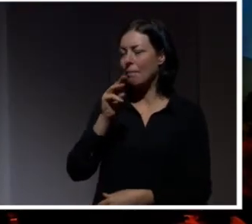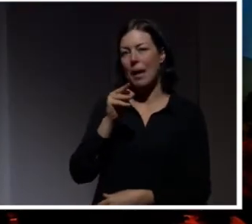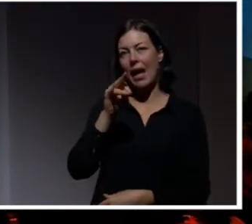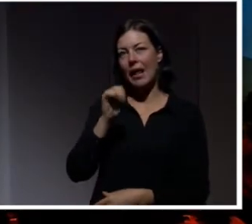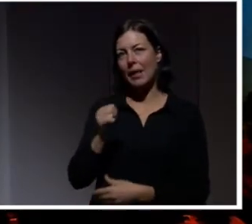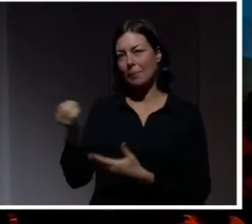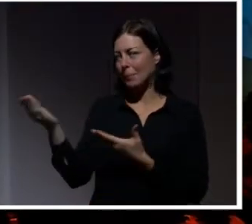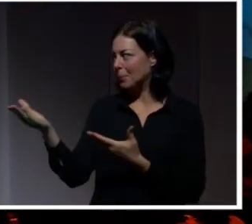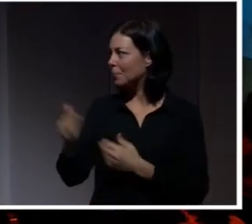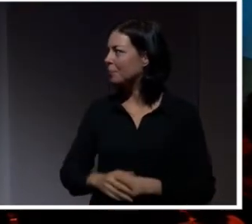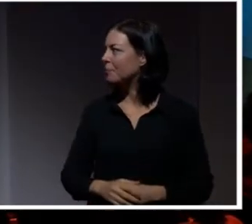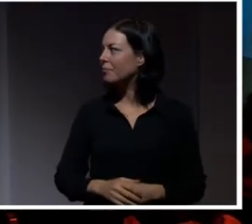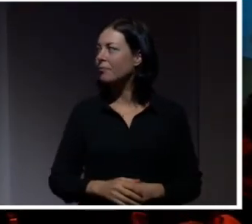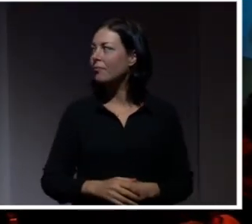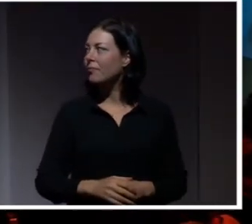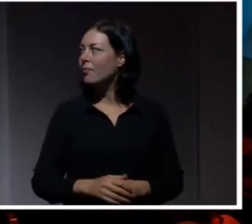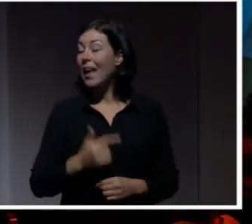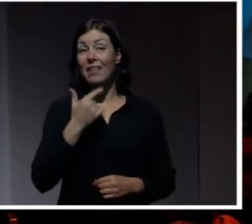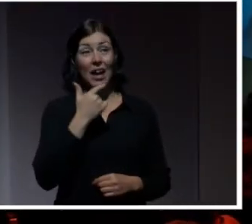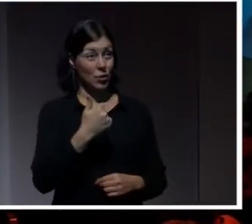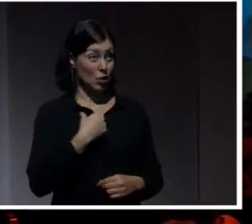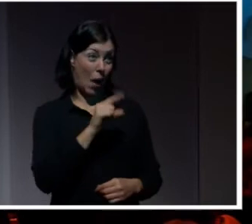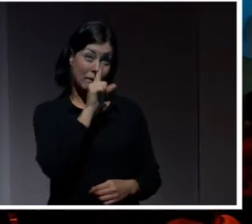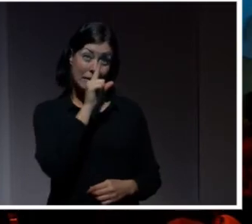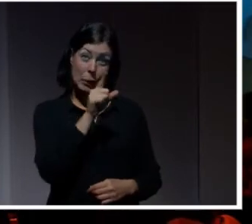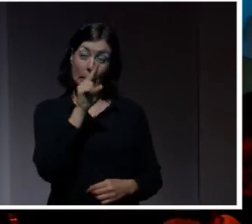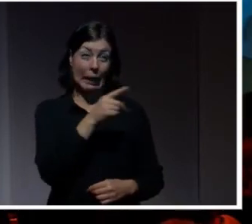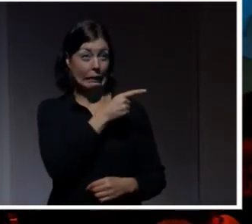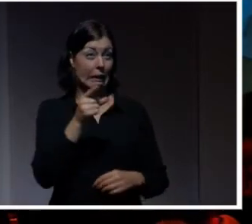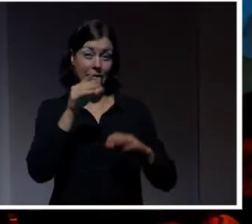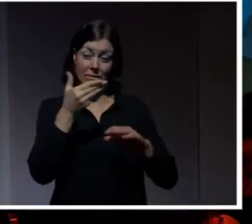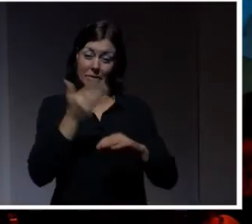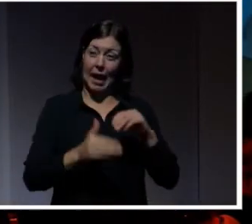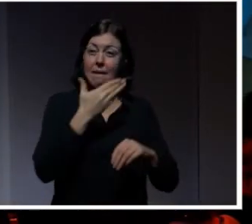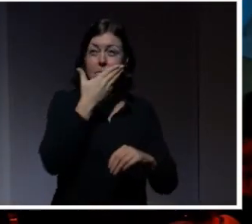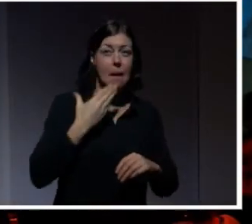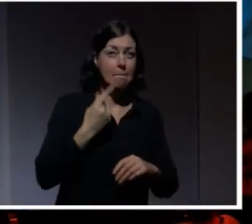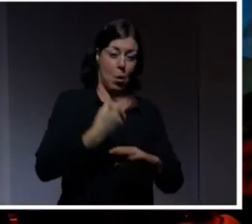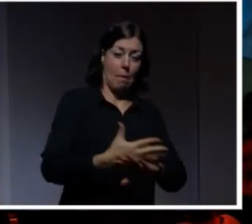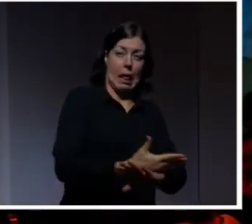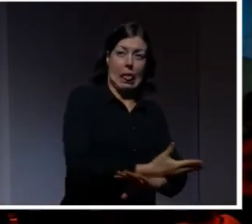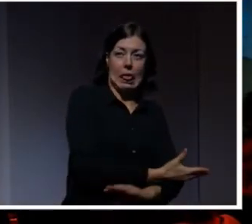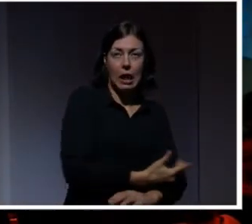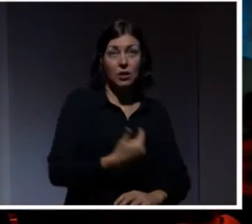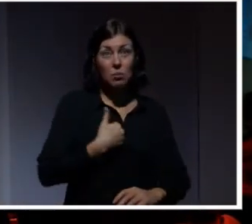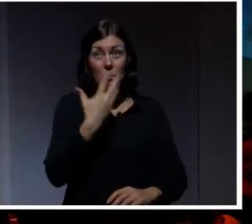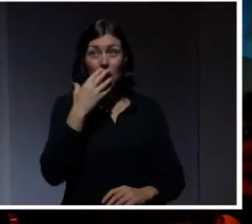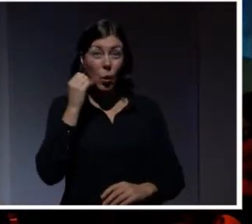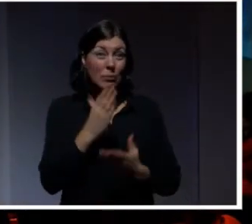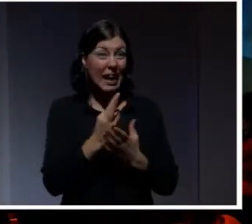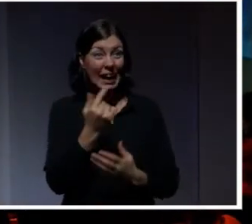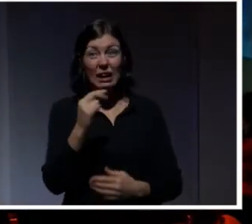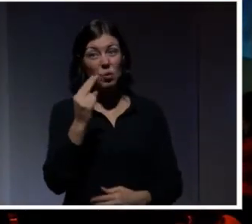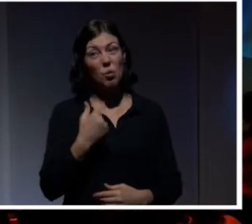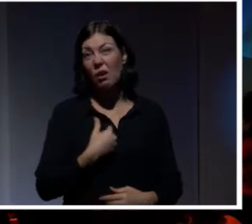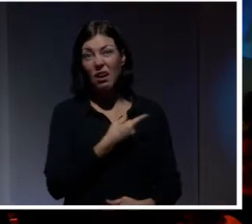Tack så mycket. Jag inser ju redan nu att ni är så uppvärmda så att det här med att prata om säkerhet behövs ju inte längre, eller hur?